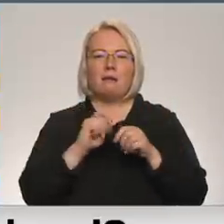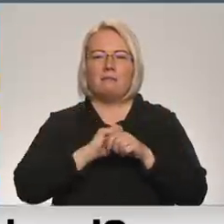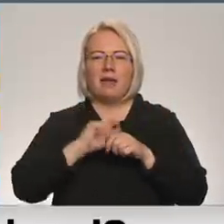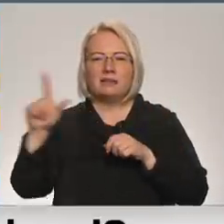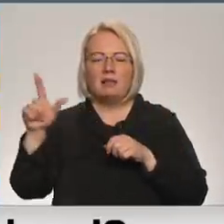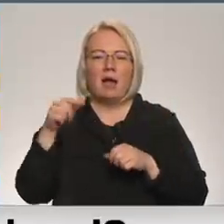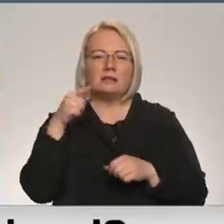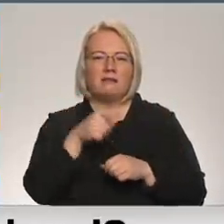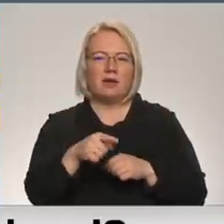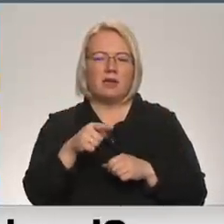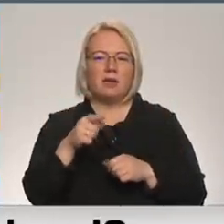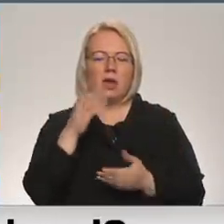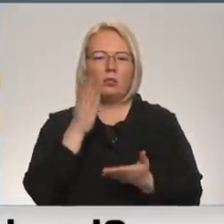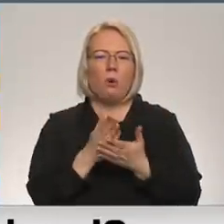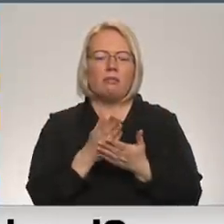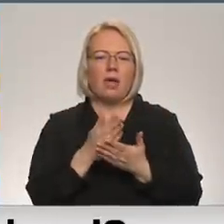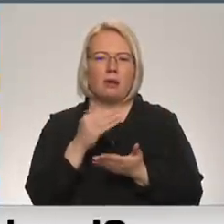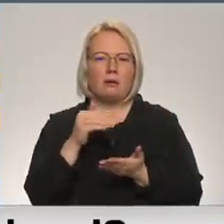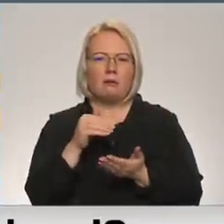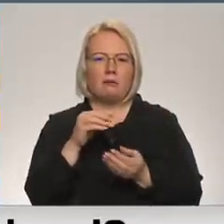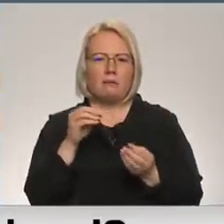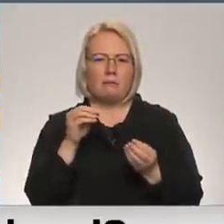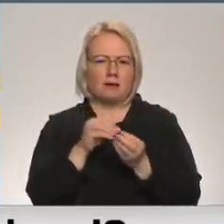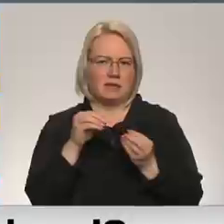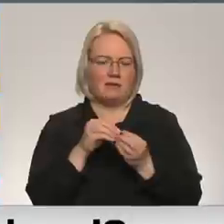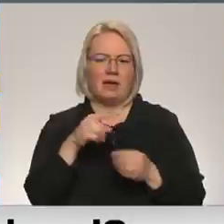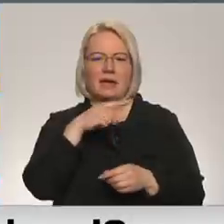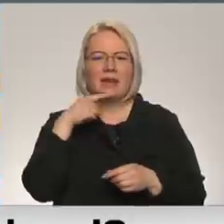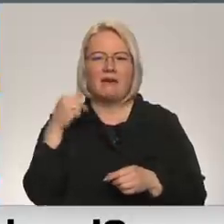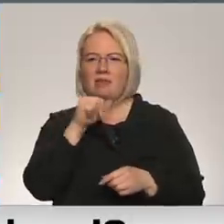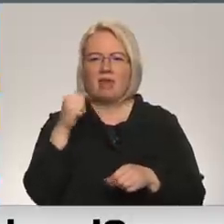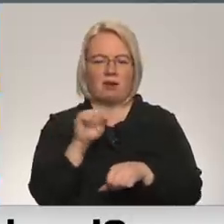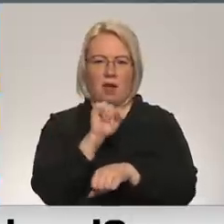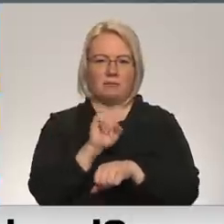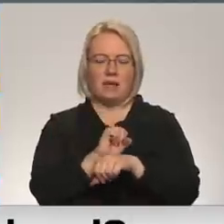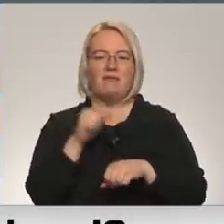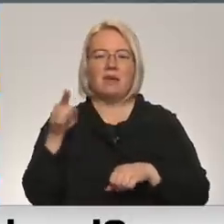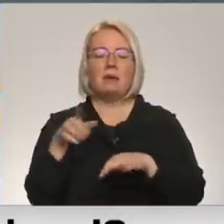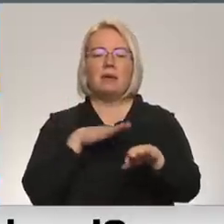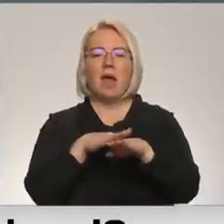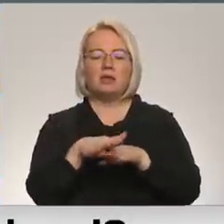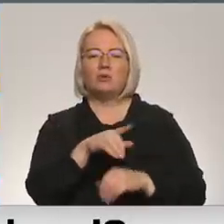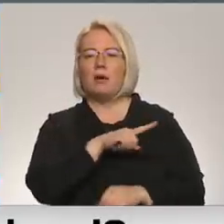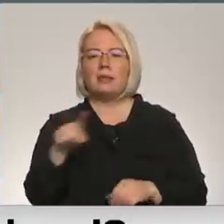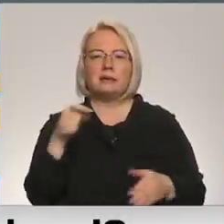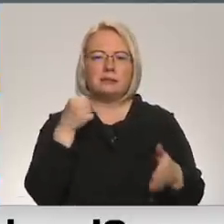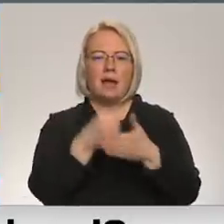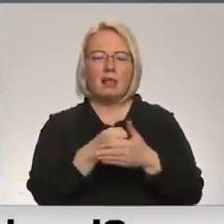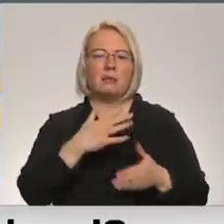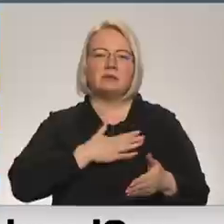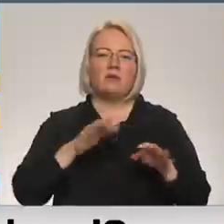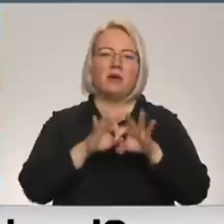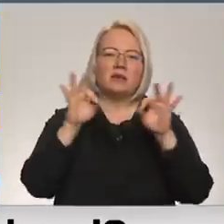viņa notiekās pastāvīgi, tāpēc, ka Krievija nevar apstāties, viņiem ir jāīsta no līdz galām savu iesāktā, vai to sauc par